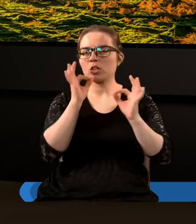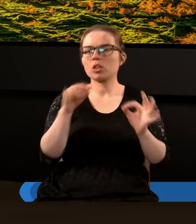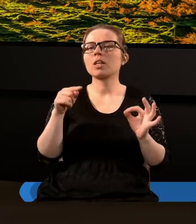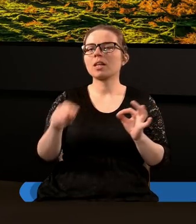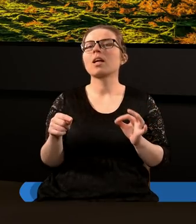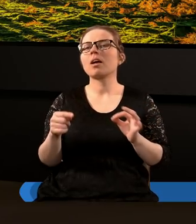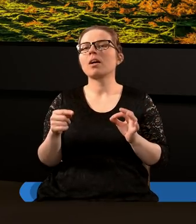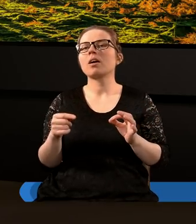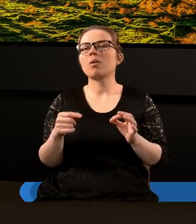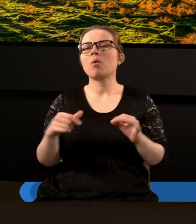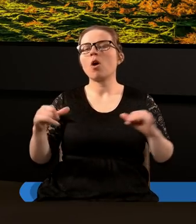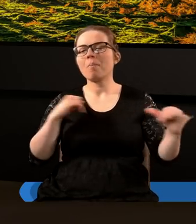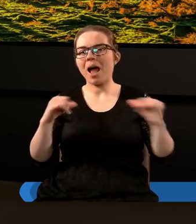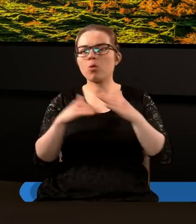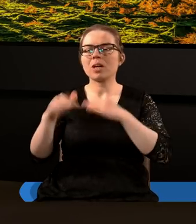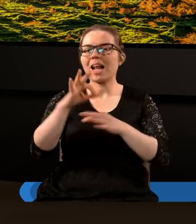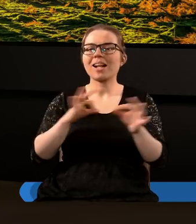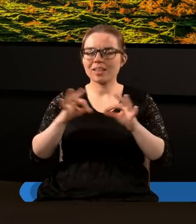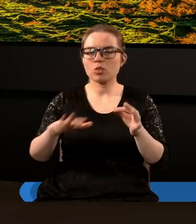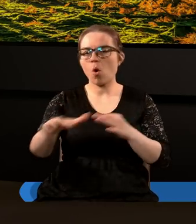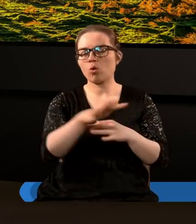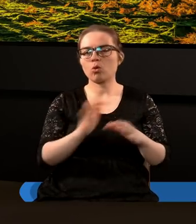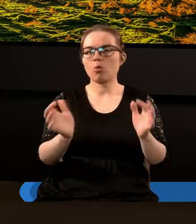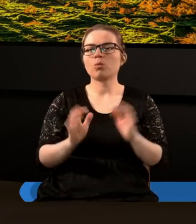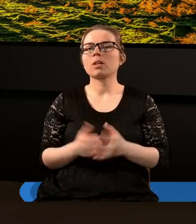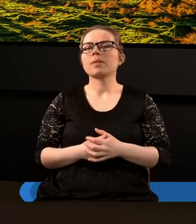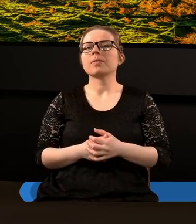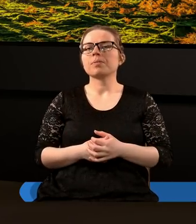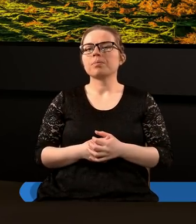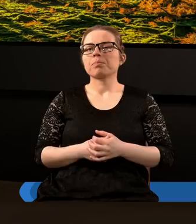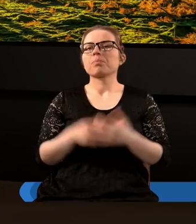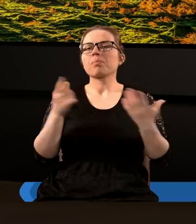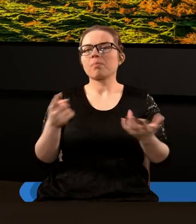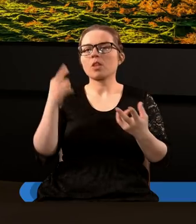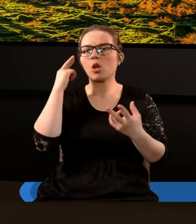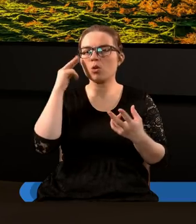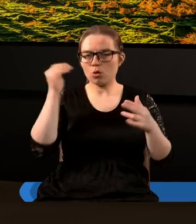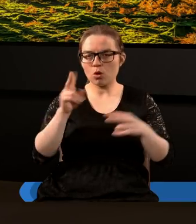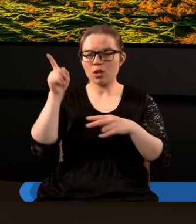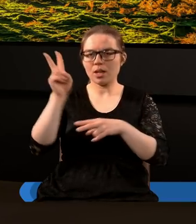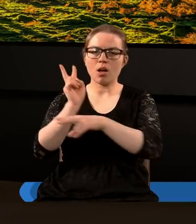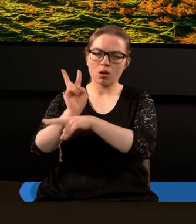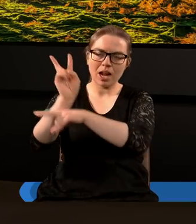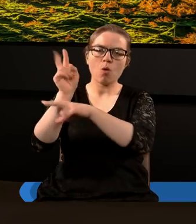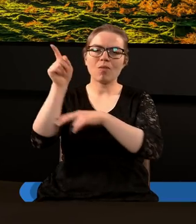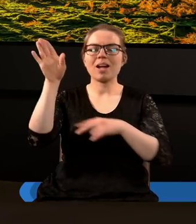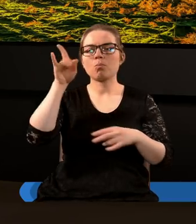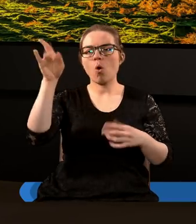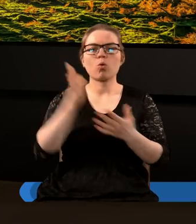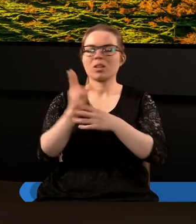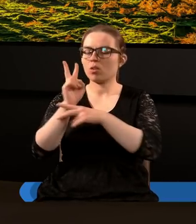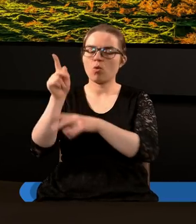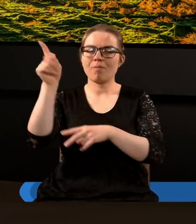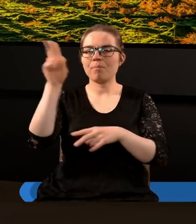ten który panuje nad historią i w tym momencie ja rozumiem że mogę temu Bogu zaufać